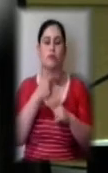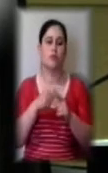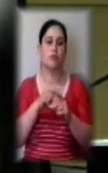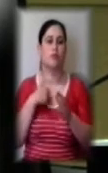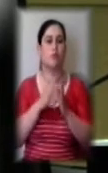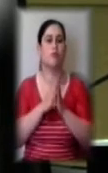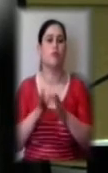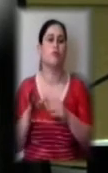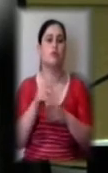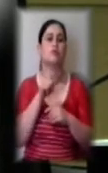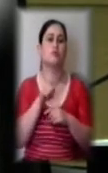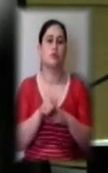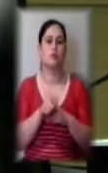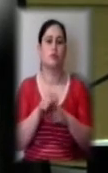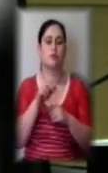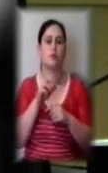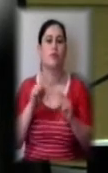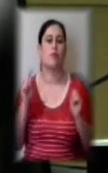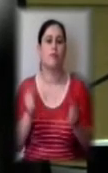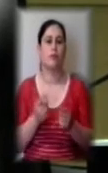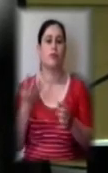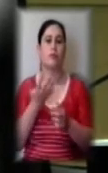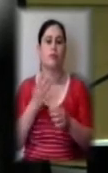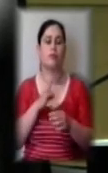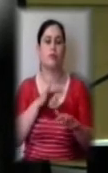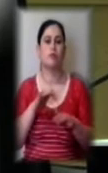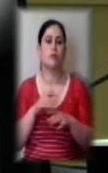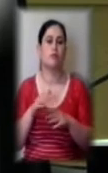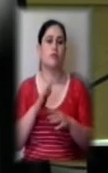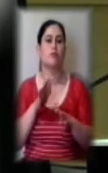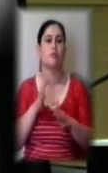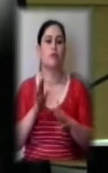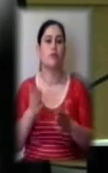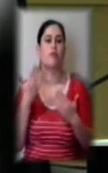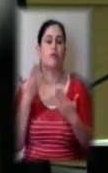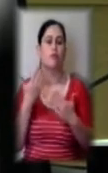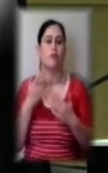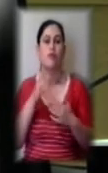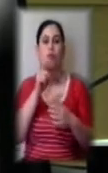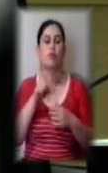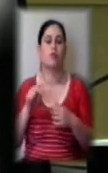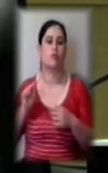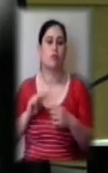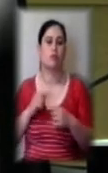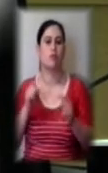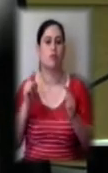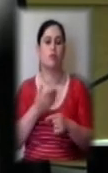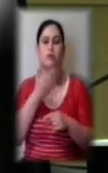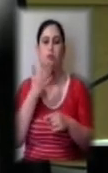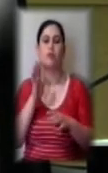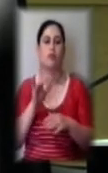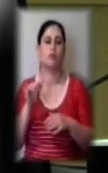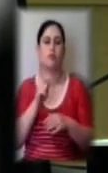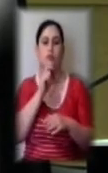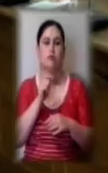обмеження, ніділи вихідні, коли люди не йдуть на роботу, я думаю, що ці обмеження абсолютно надречні. Субота, неділя, щоб